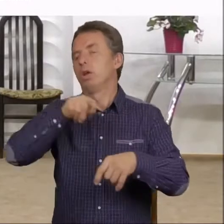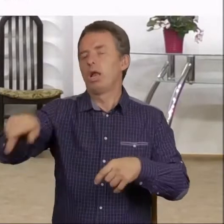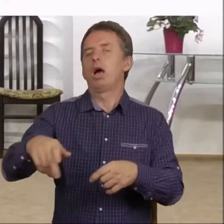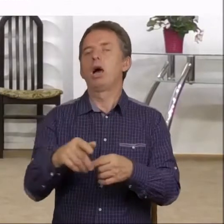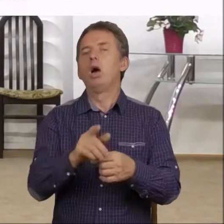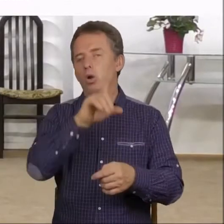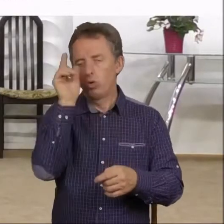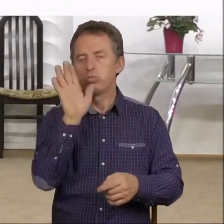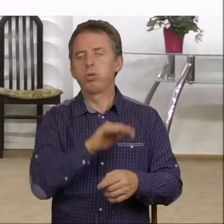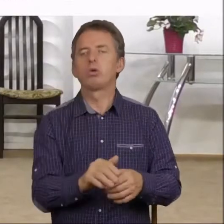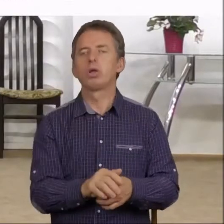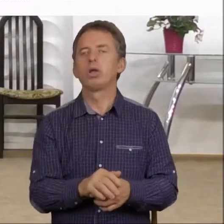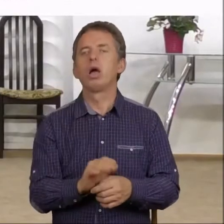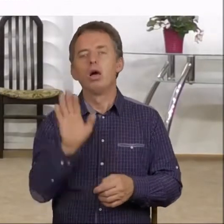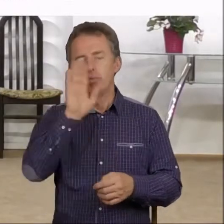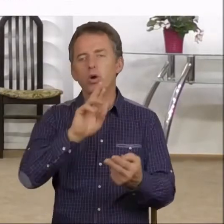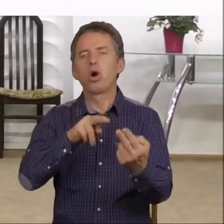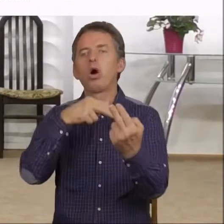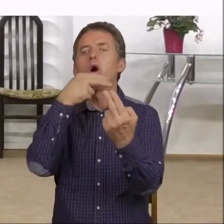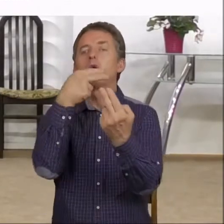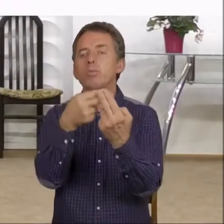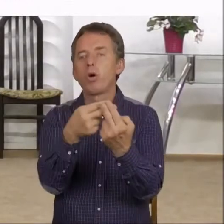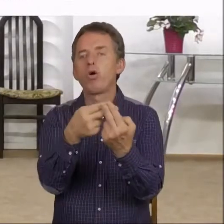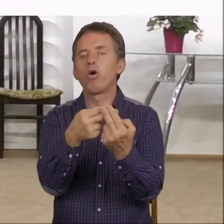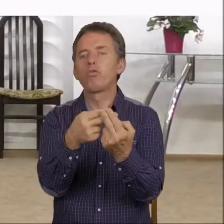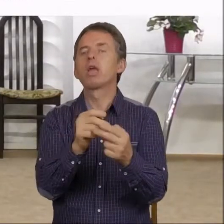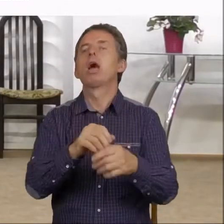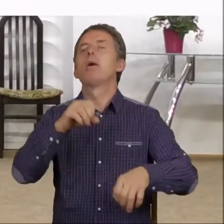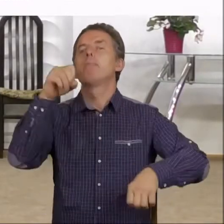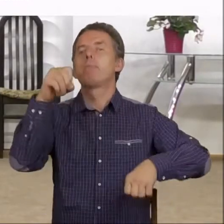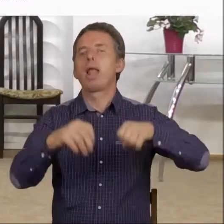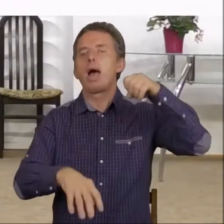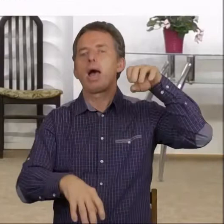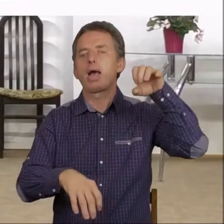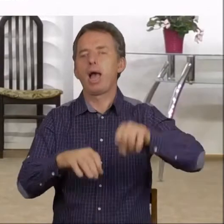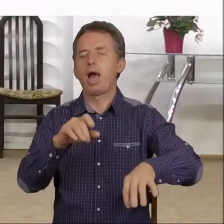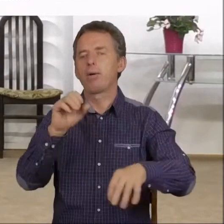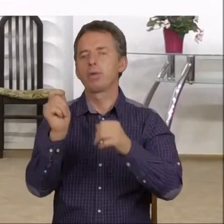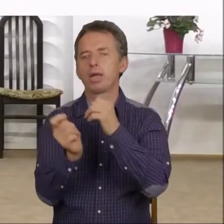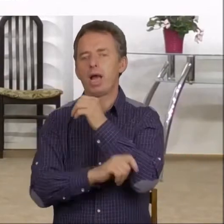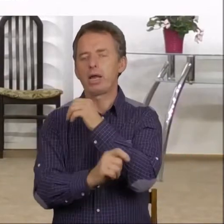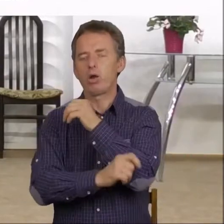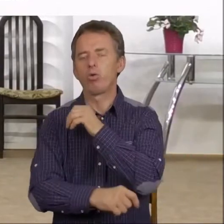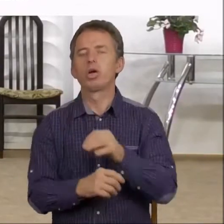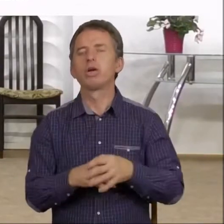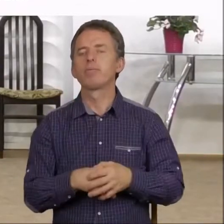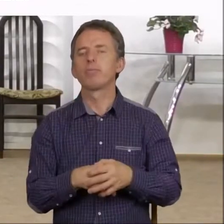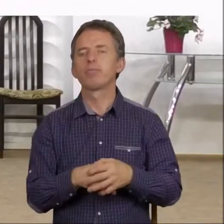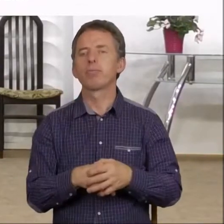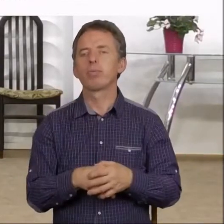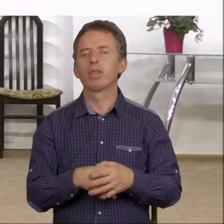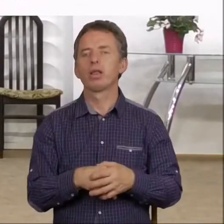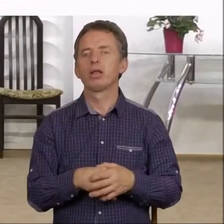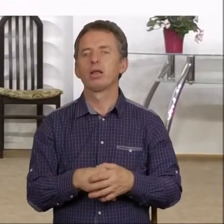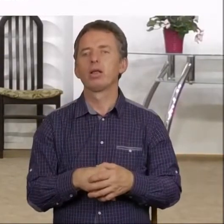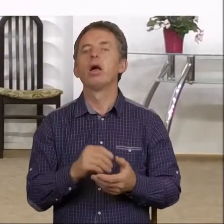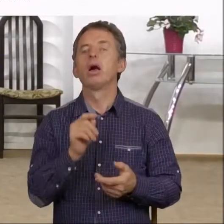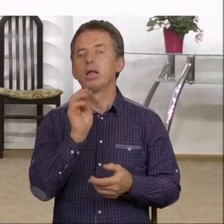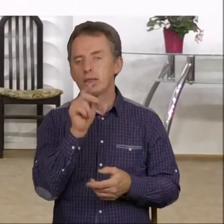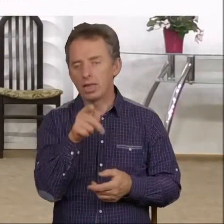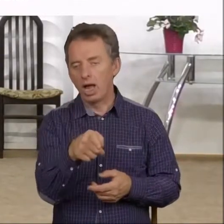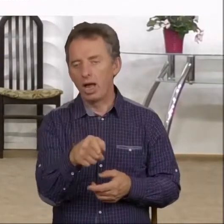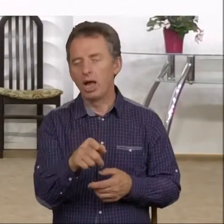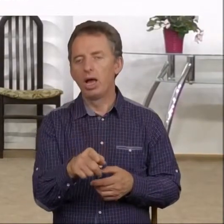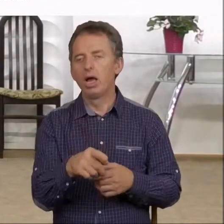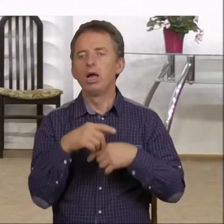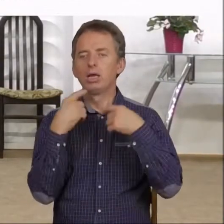Bożego, na co Bóg odpowie plagami. Odpowie plagami. I ta sytuacja